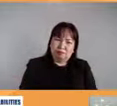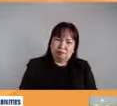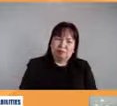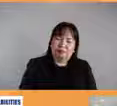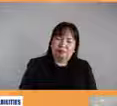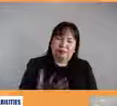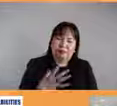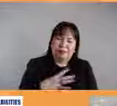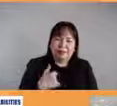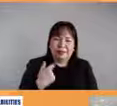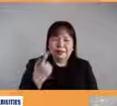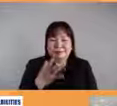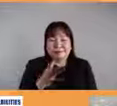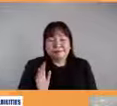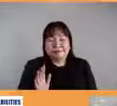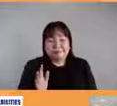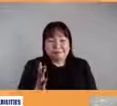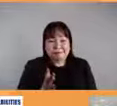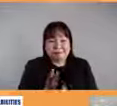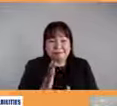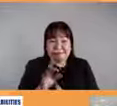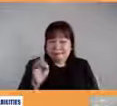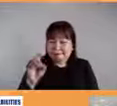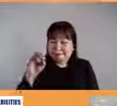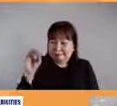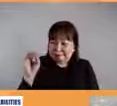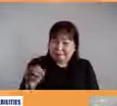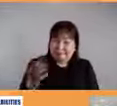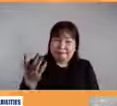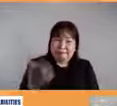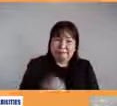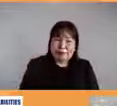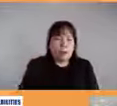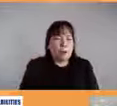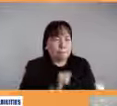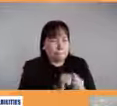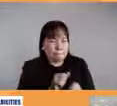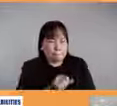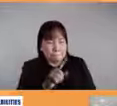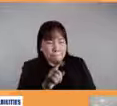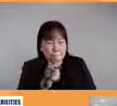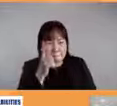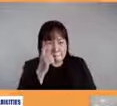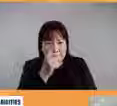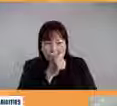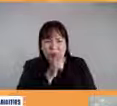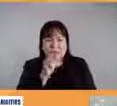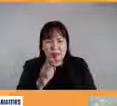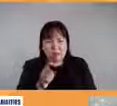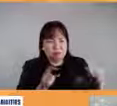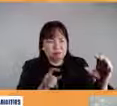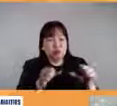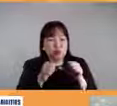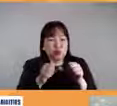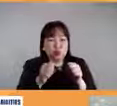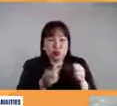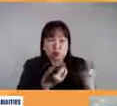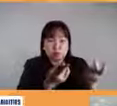person so ang gusto po natin ngayon is consistent implementation